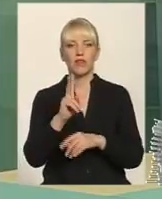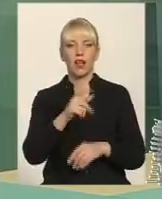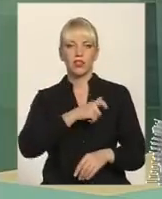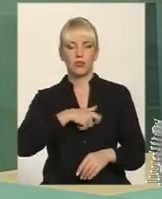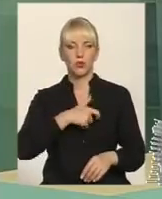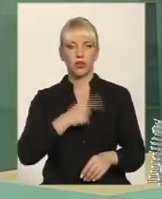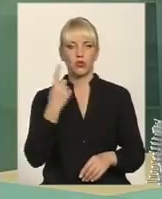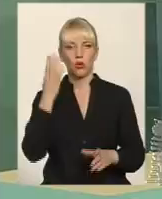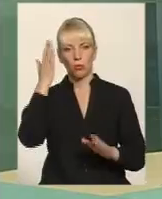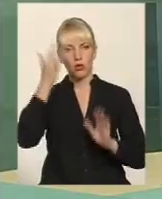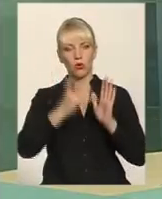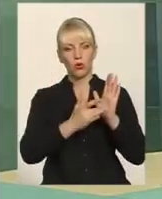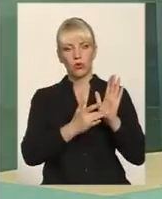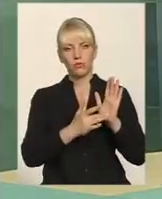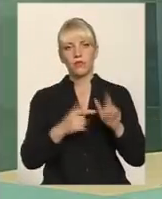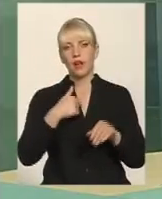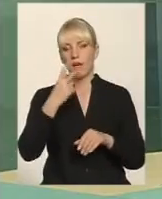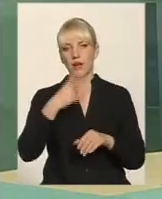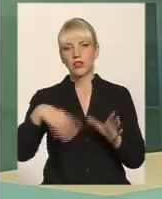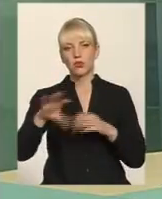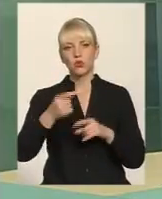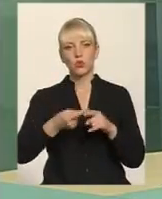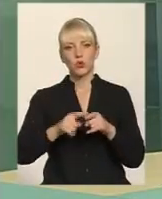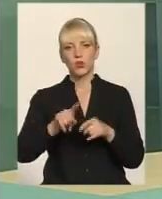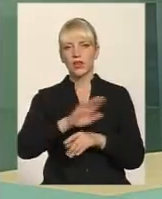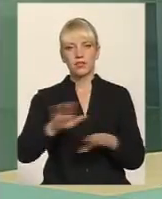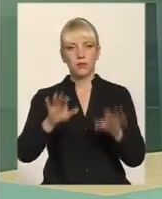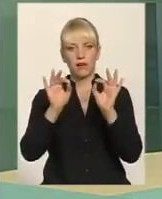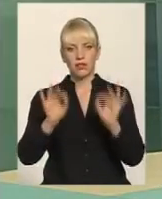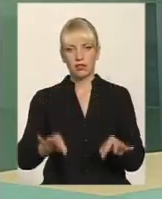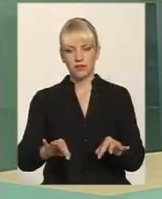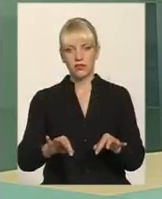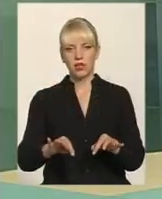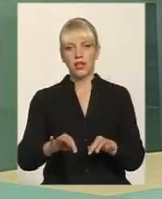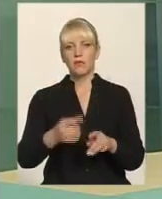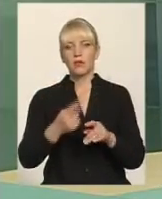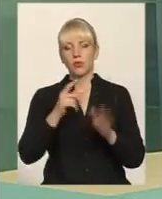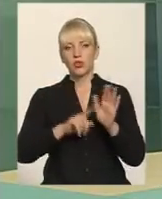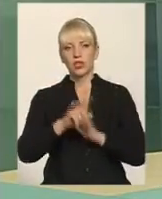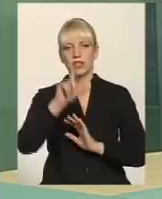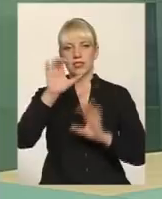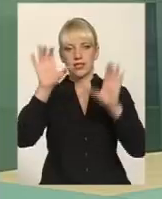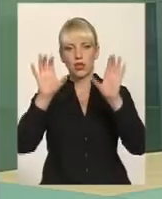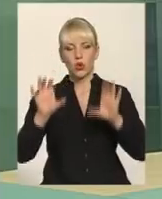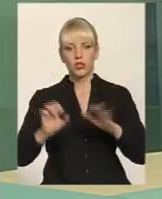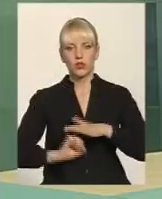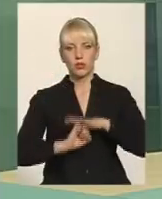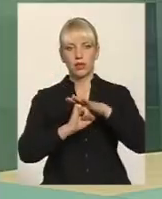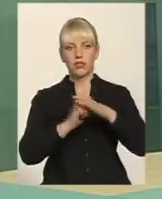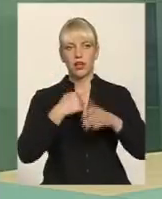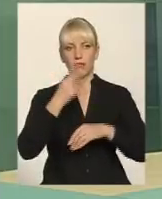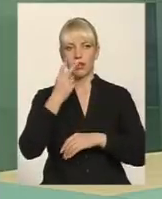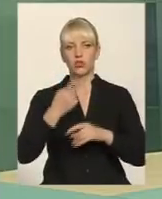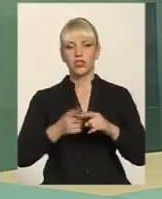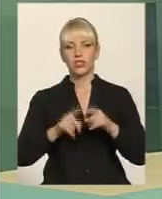метою. Я бачив у всю ту несправедливість, яка сьогодні існує, починаючи з законодавчої бази, я бачив ті закони,